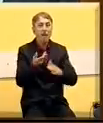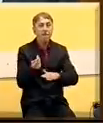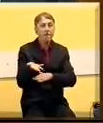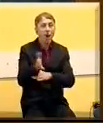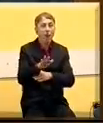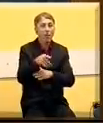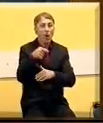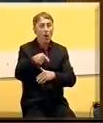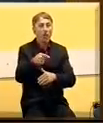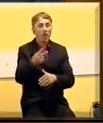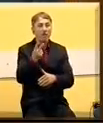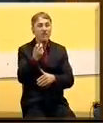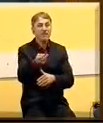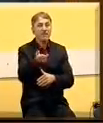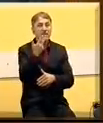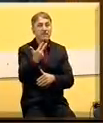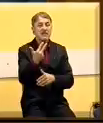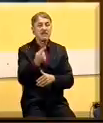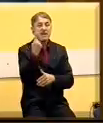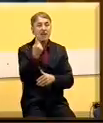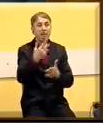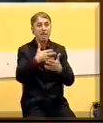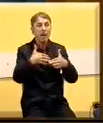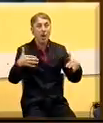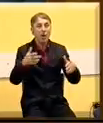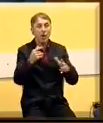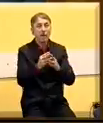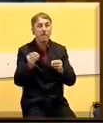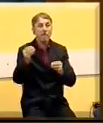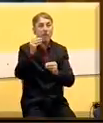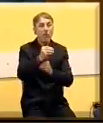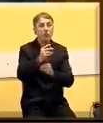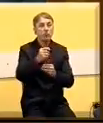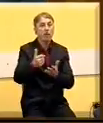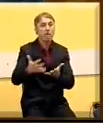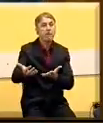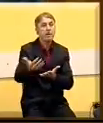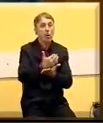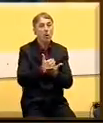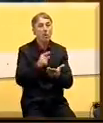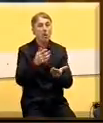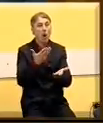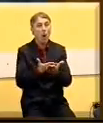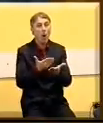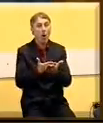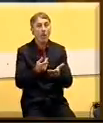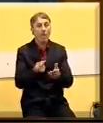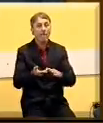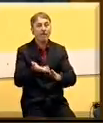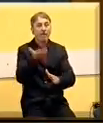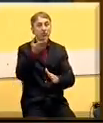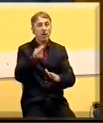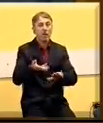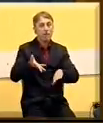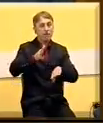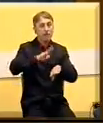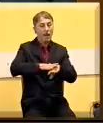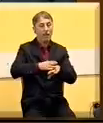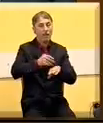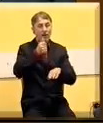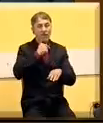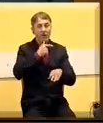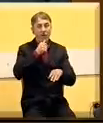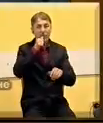ovim rebalansom je 231 miliona ali usled povećanja namenskih prihoda po osnovu veće naplate naknane za odvodnjavanje od